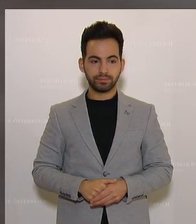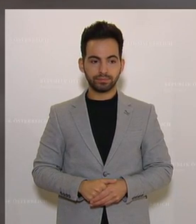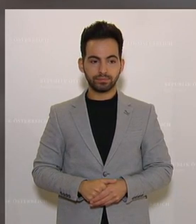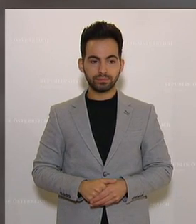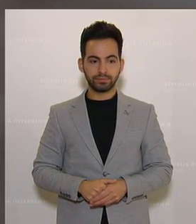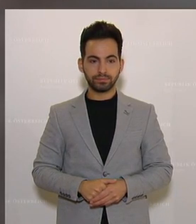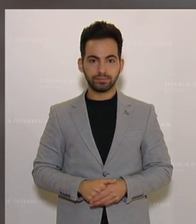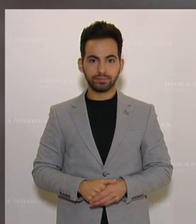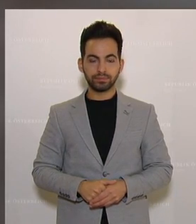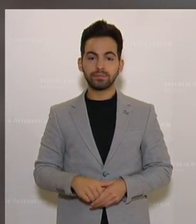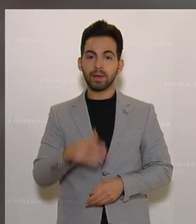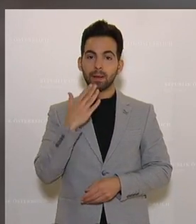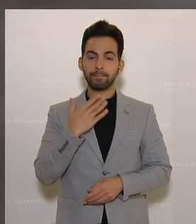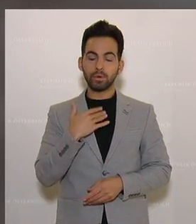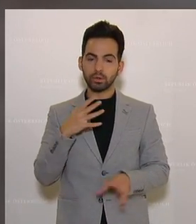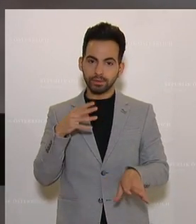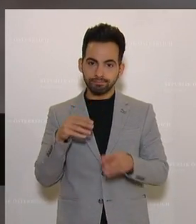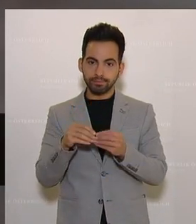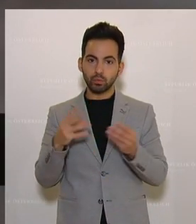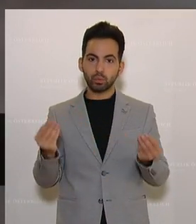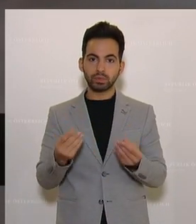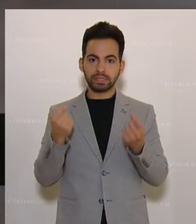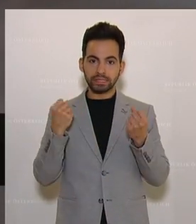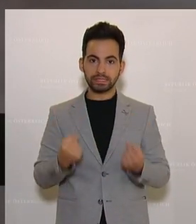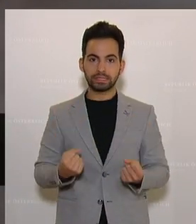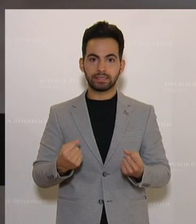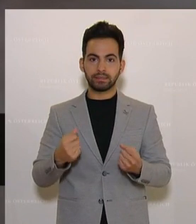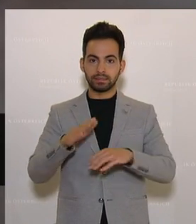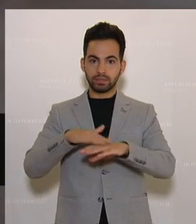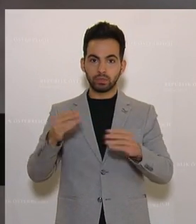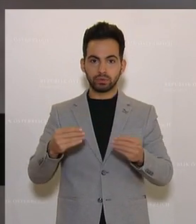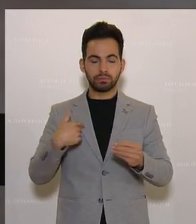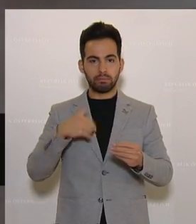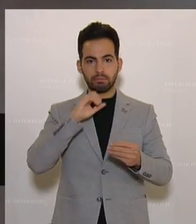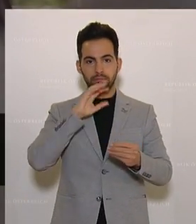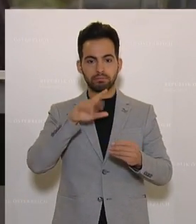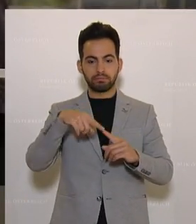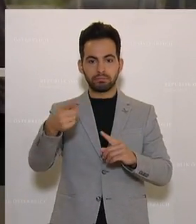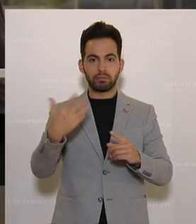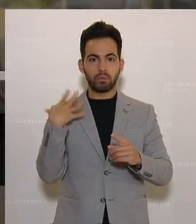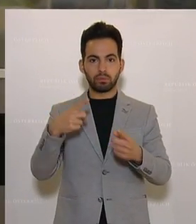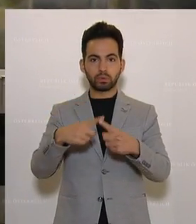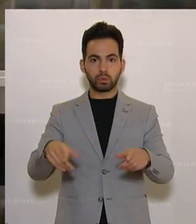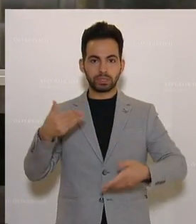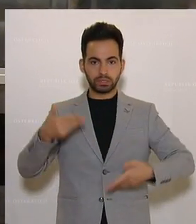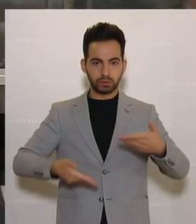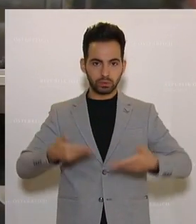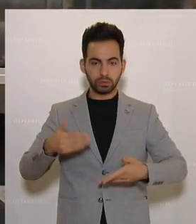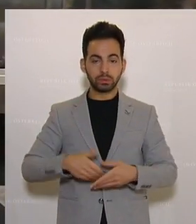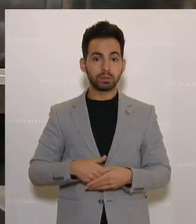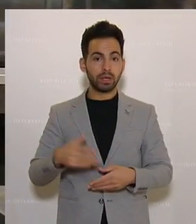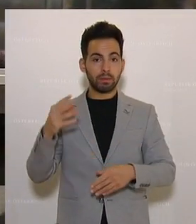nur um sicher zu sein, dass wir nicht noch eine Sondersitzung brauchen, anmerken, dass